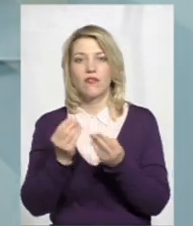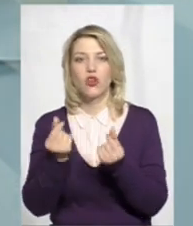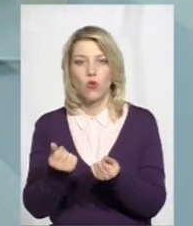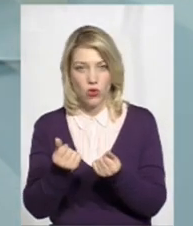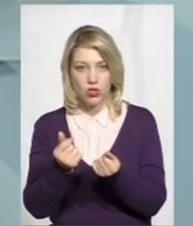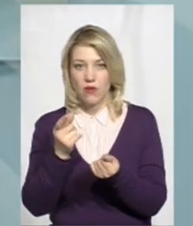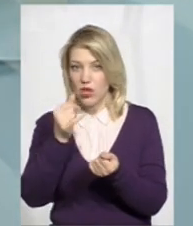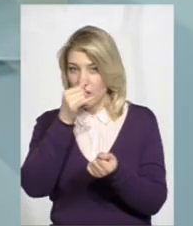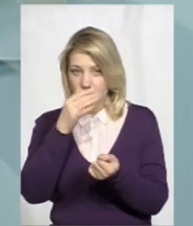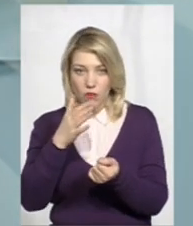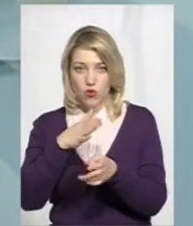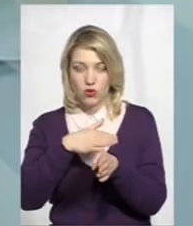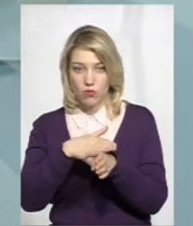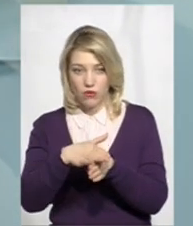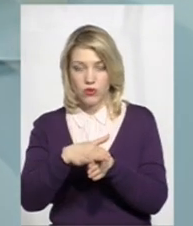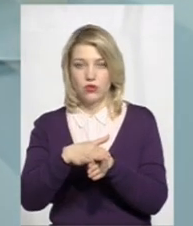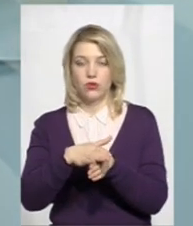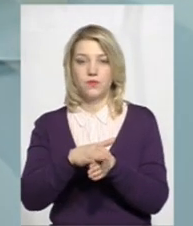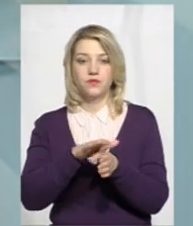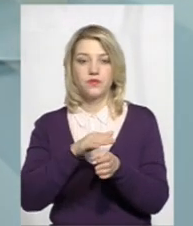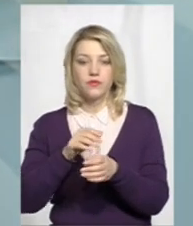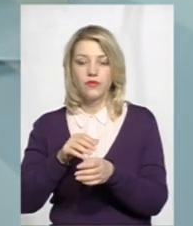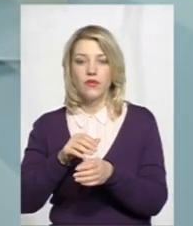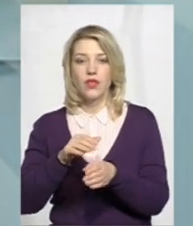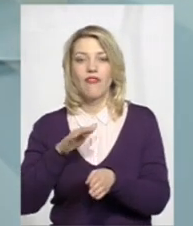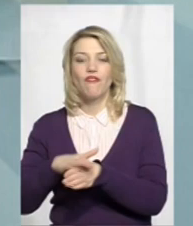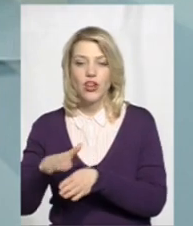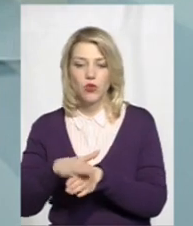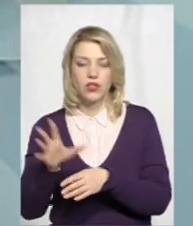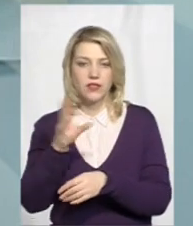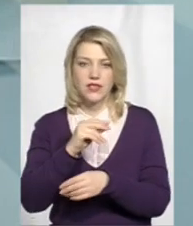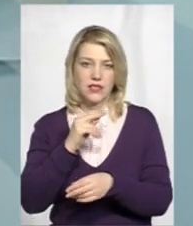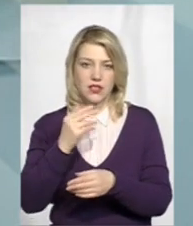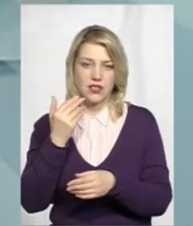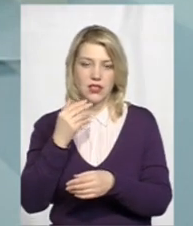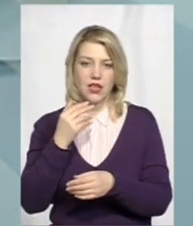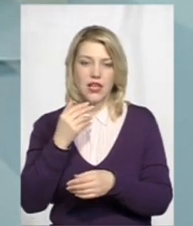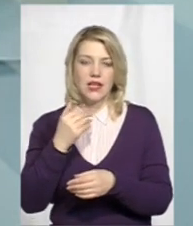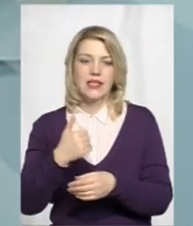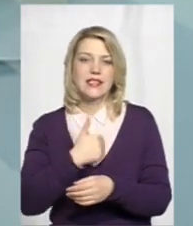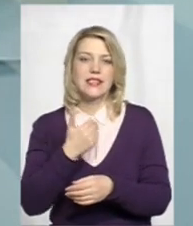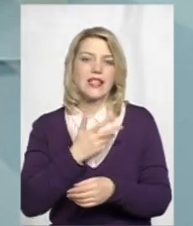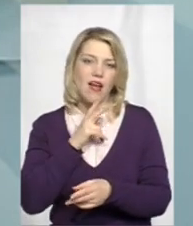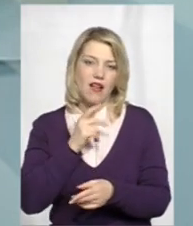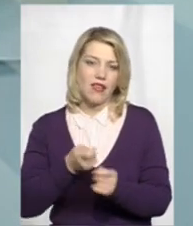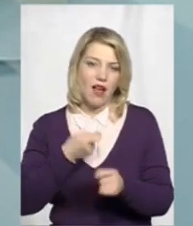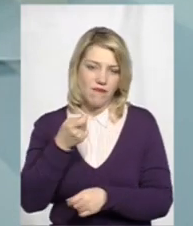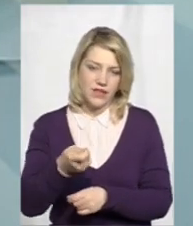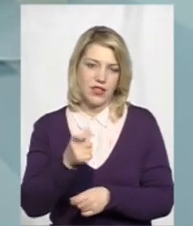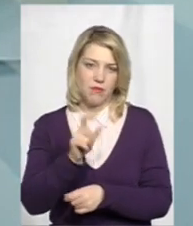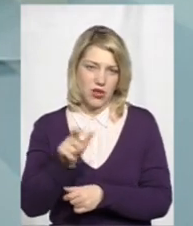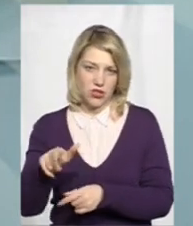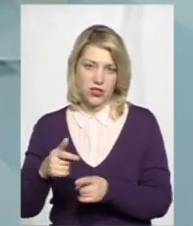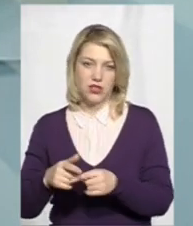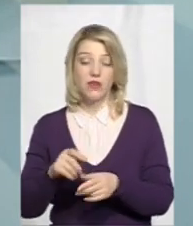вони не можуть повністю виконати ті самі заявки мешканців. Власне, я думаю, що причина насамперед в тому,